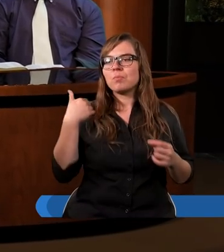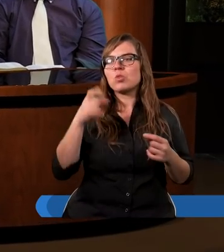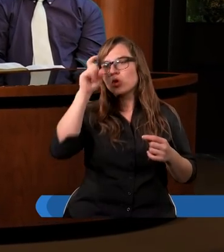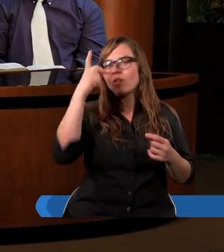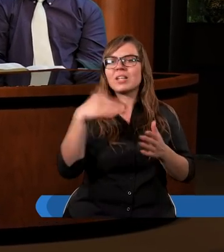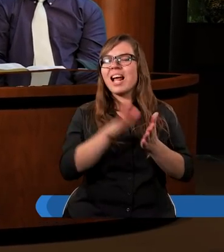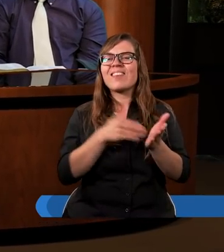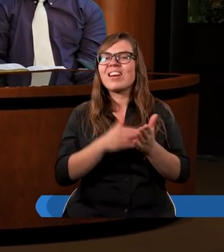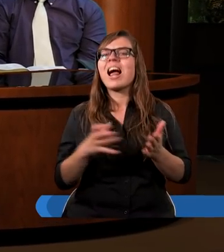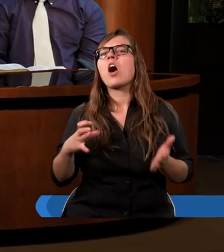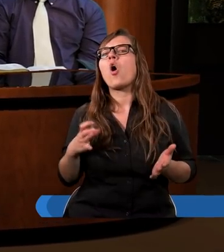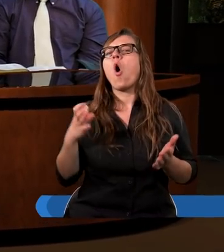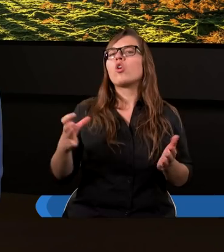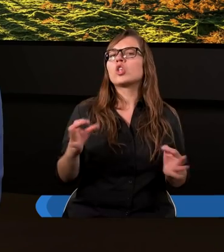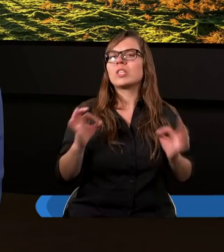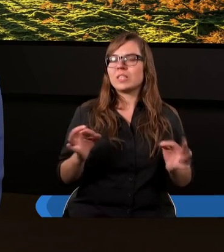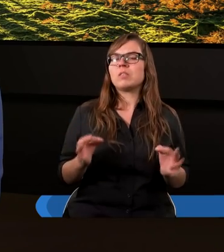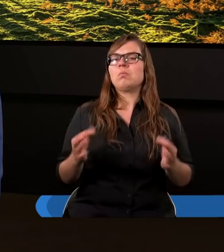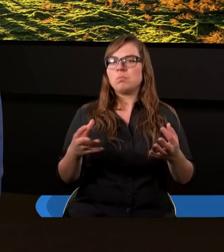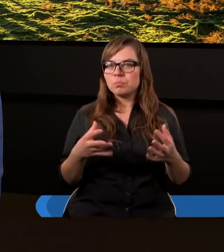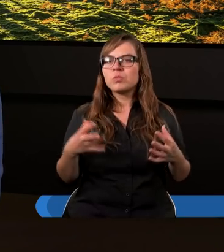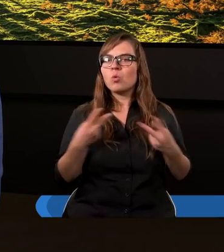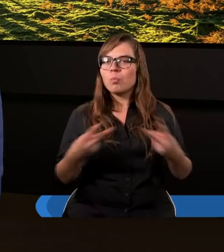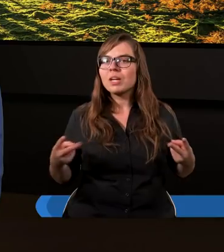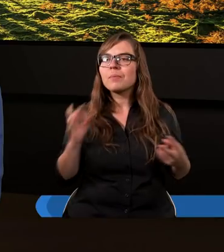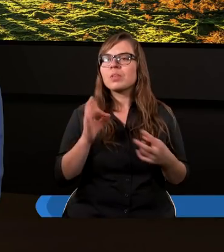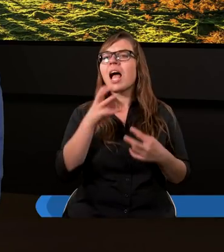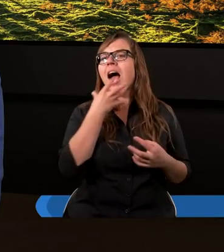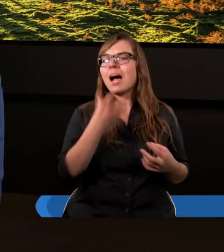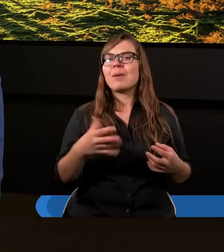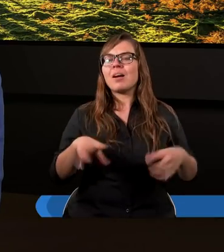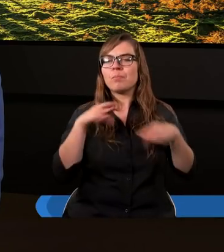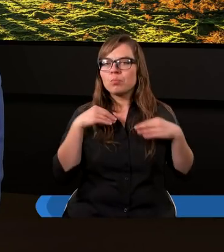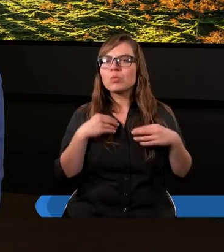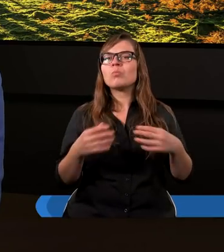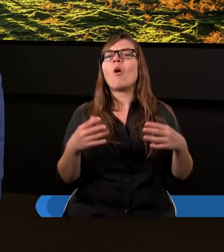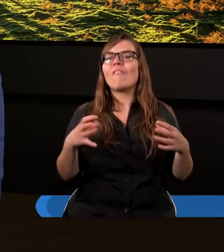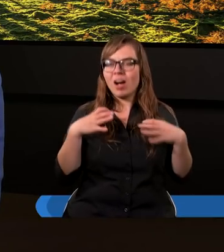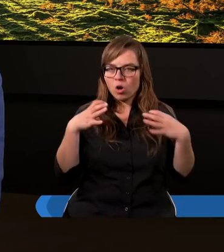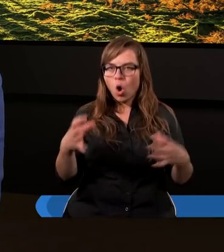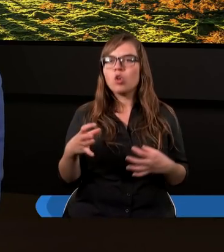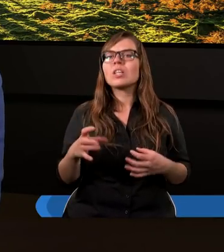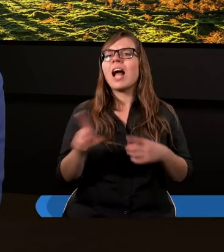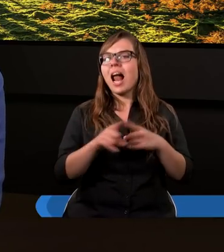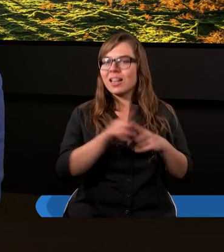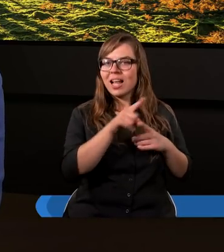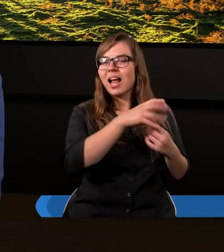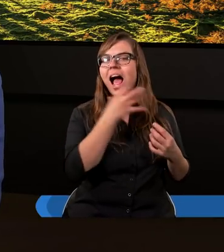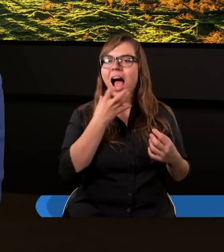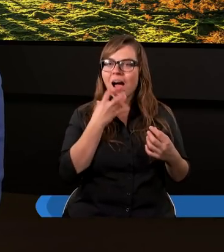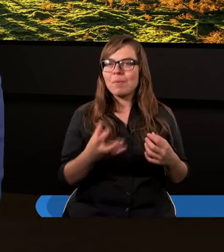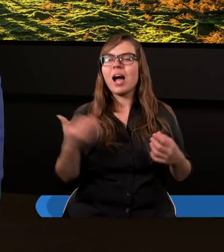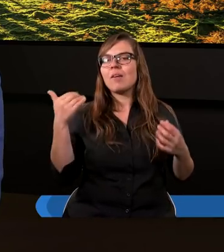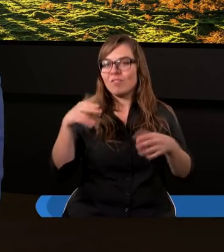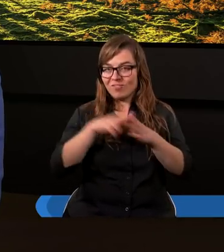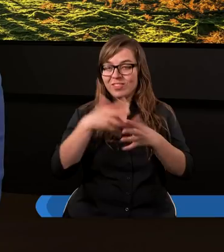niezwykle gościnnym. Tak. Tak, że sam Abraham również otrzymywał gościnę, a również i Abraham w ziemi,